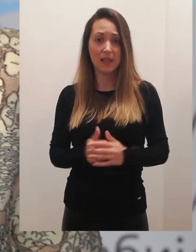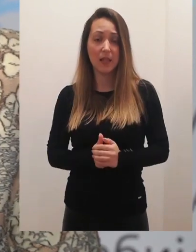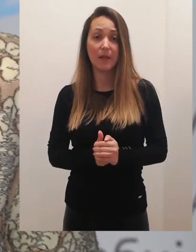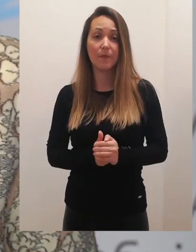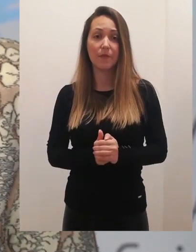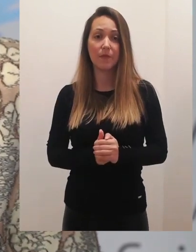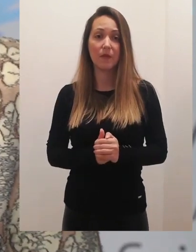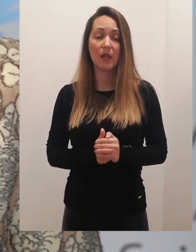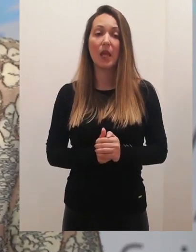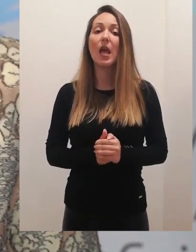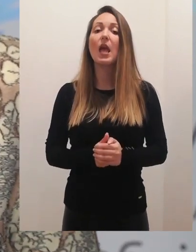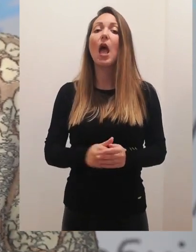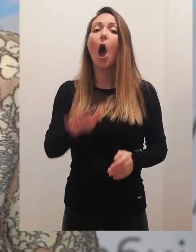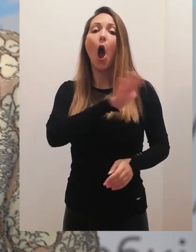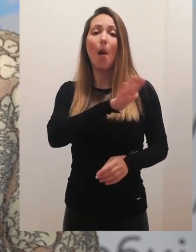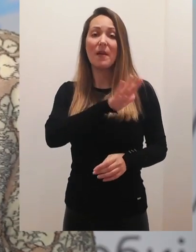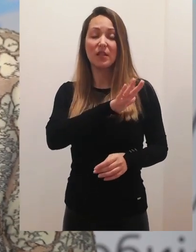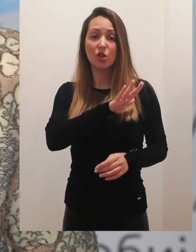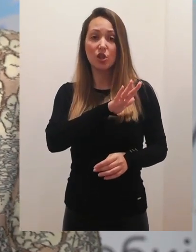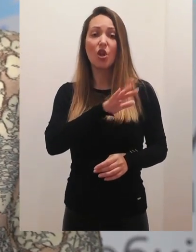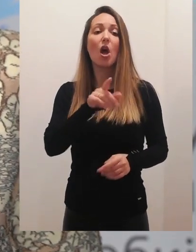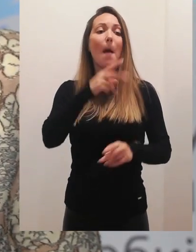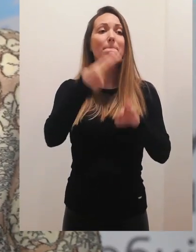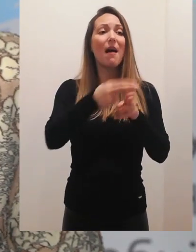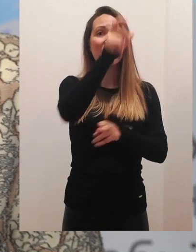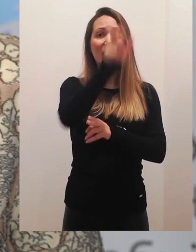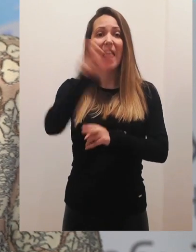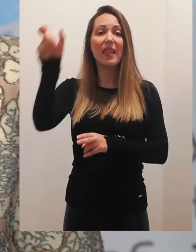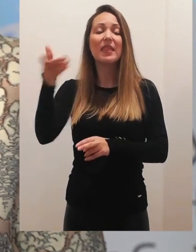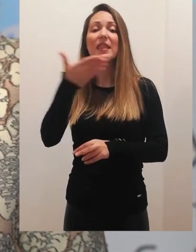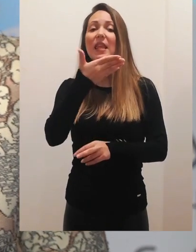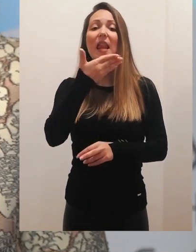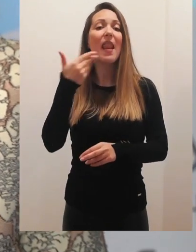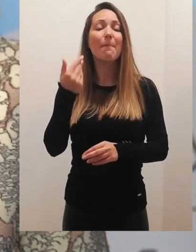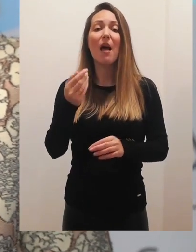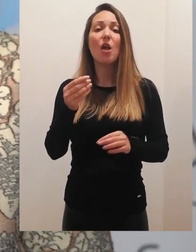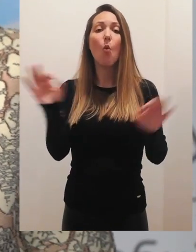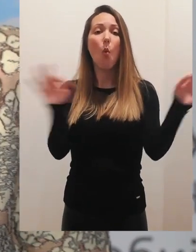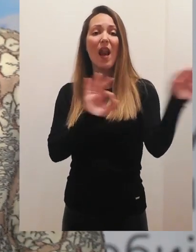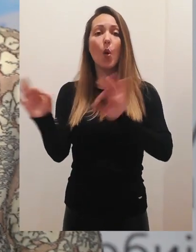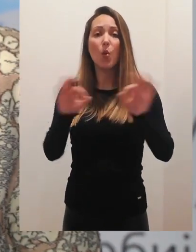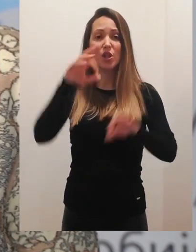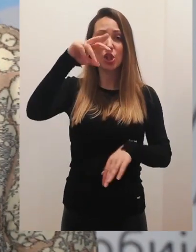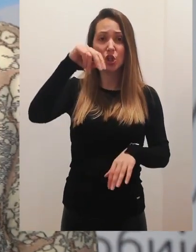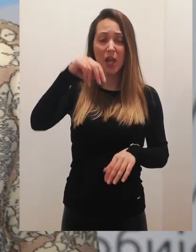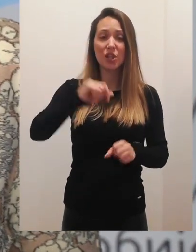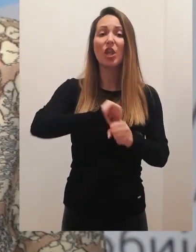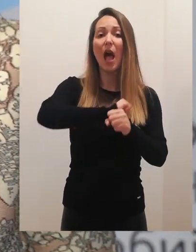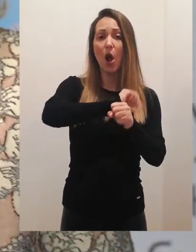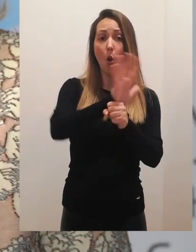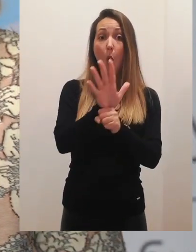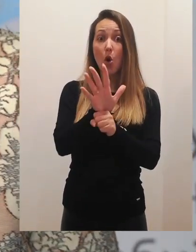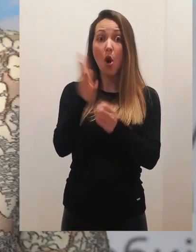U ovećanom riziku su pacijenti koji imaju neregulisani dijabetiz. Ako obole od koronavirusa,